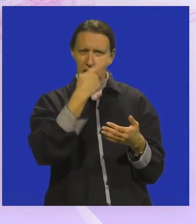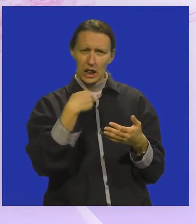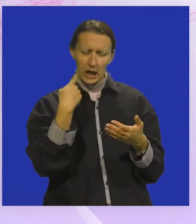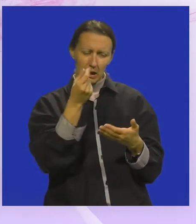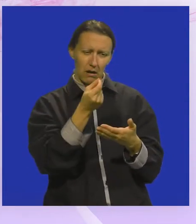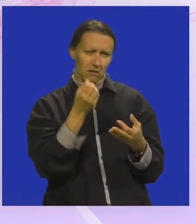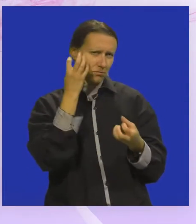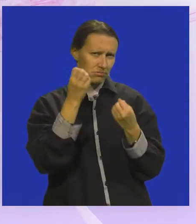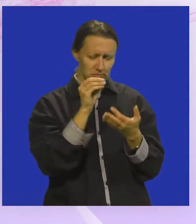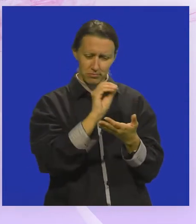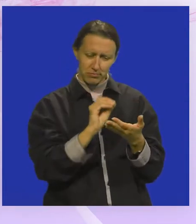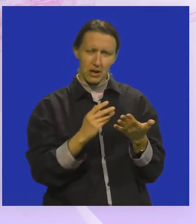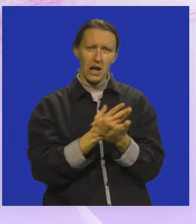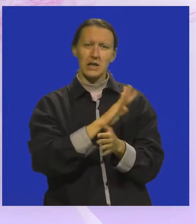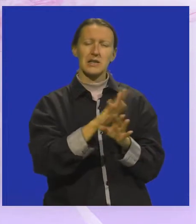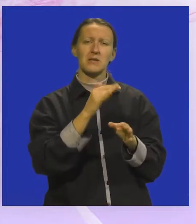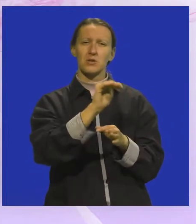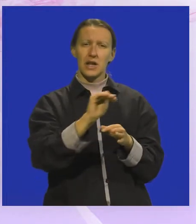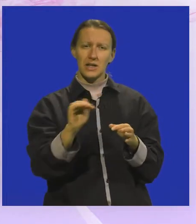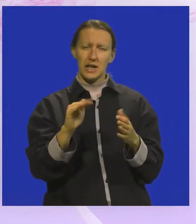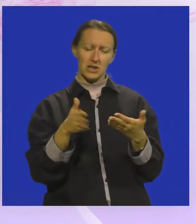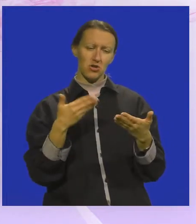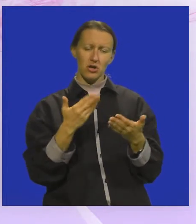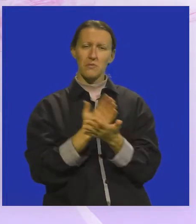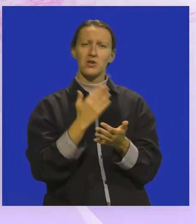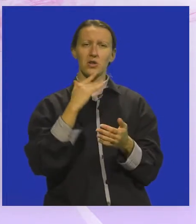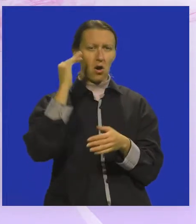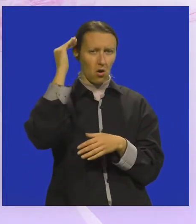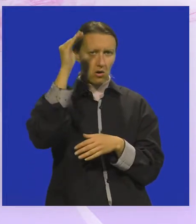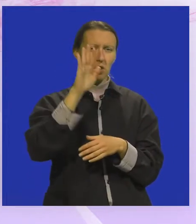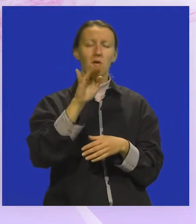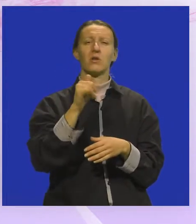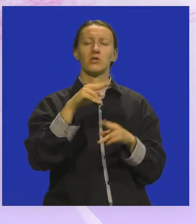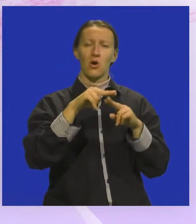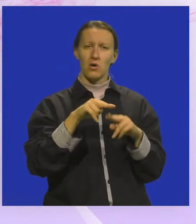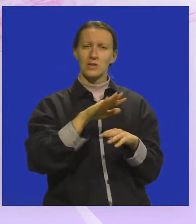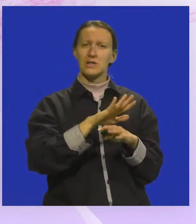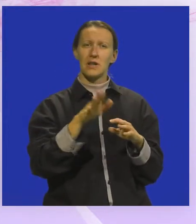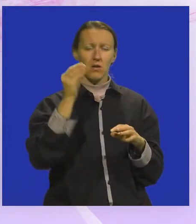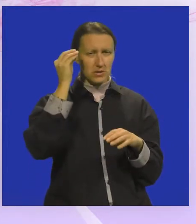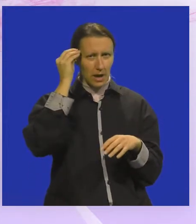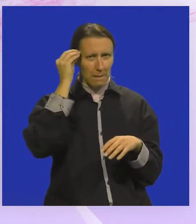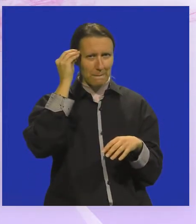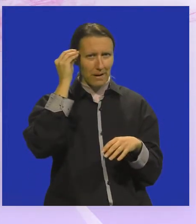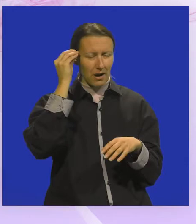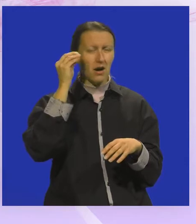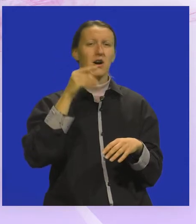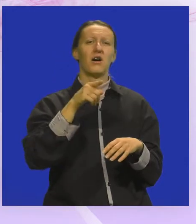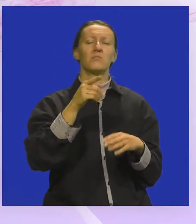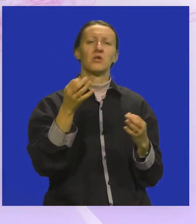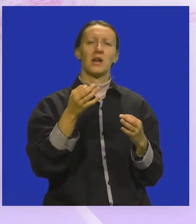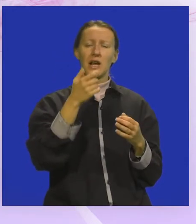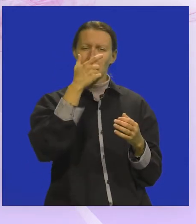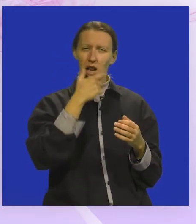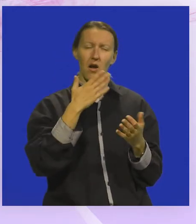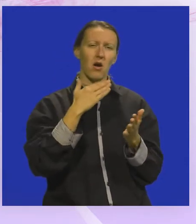biti kreirao, ali ne samo za dječje časopise, već i za odasle, tako da će ostati stalno zapamćeni neki